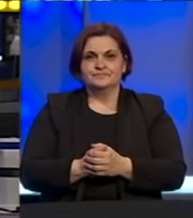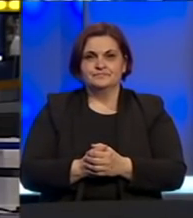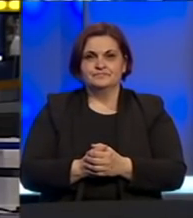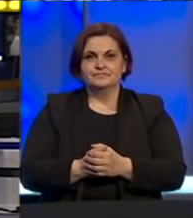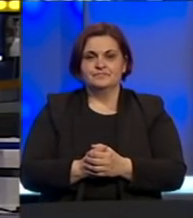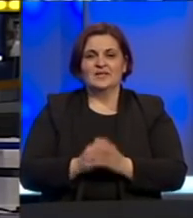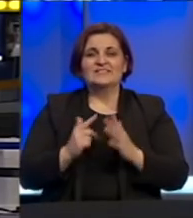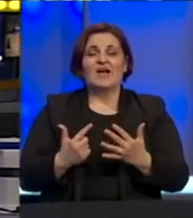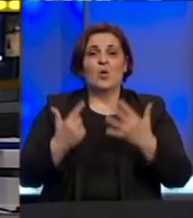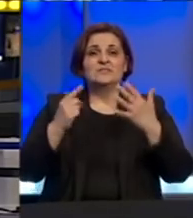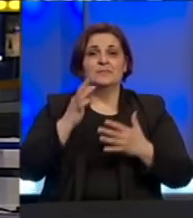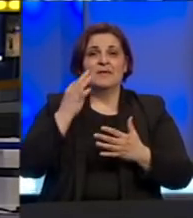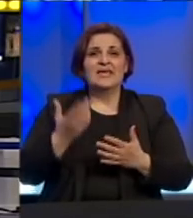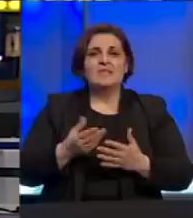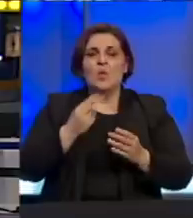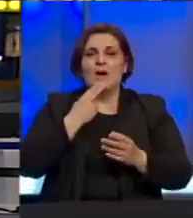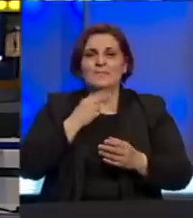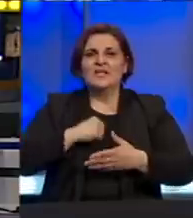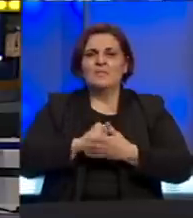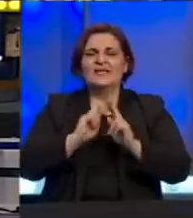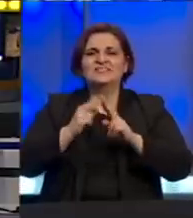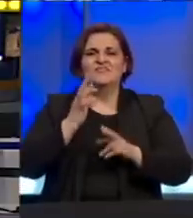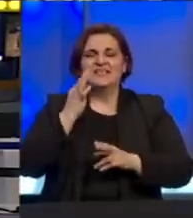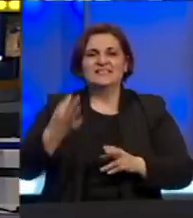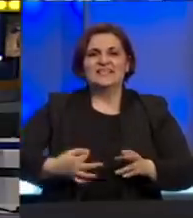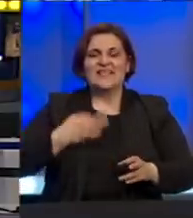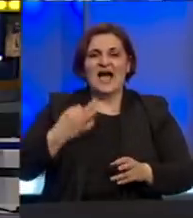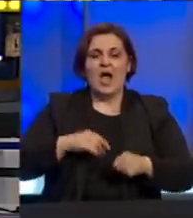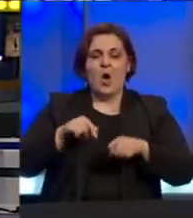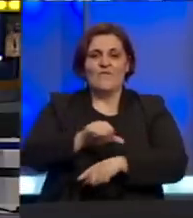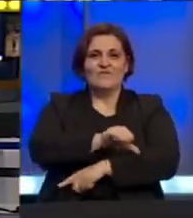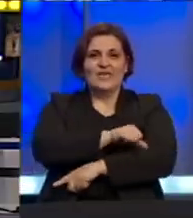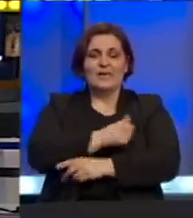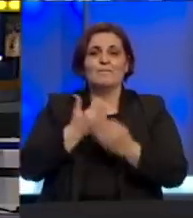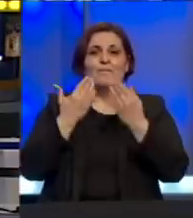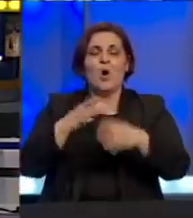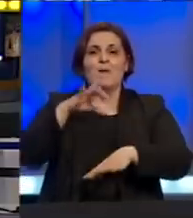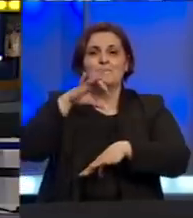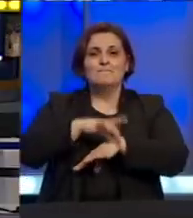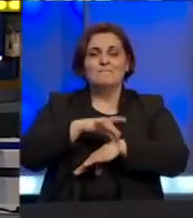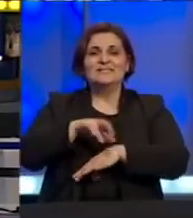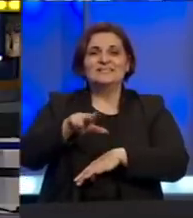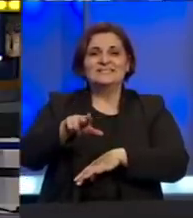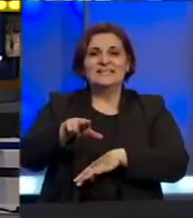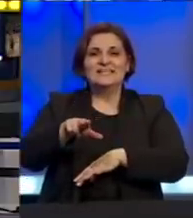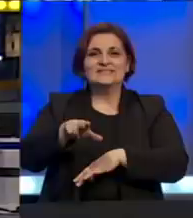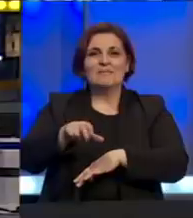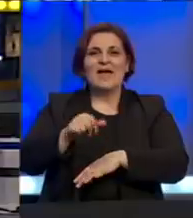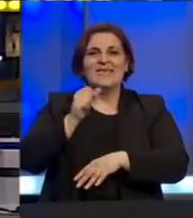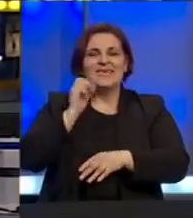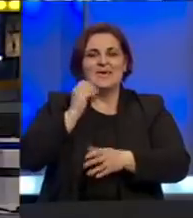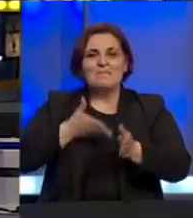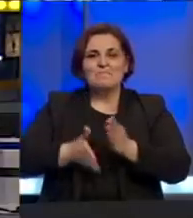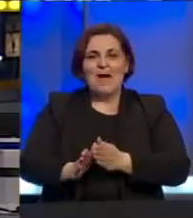Svakog sedmog dana u travnju obilježava se Svjetski dan zdravlja, a ove godine je posvećenje medicinskim sestrama i babicama.